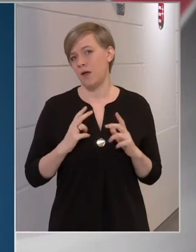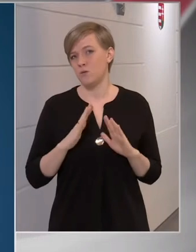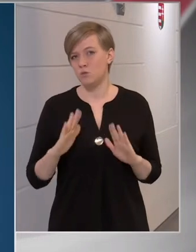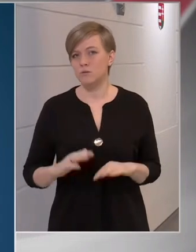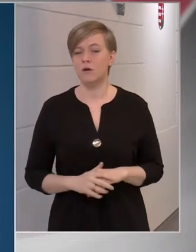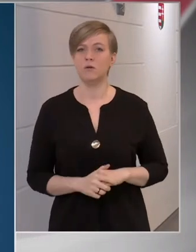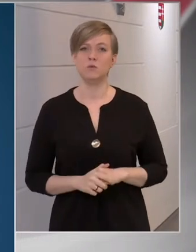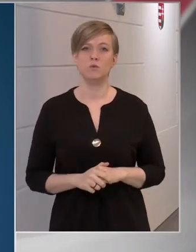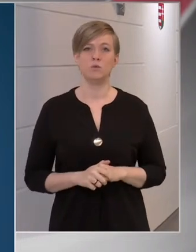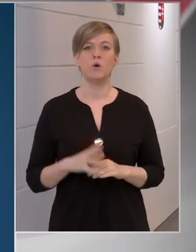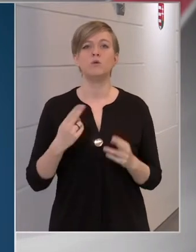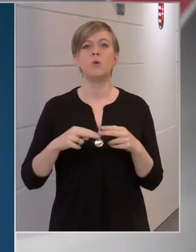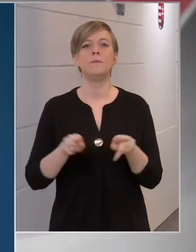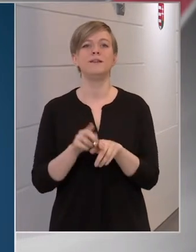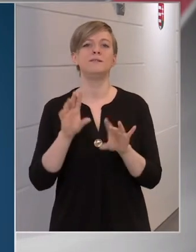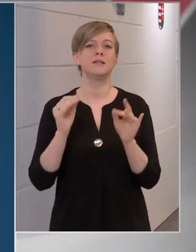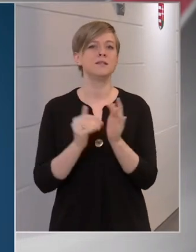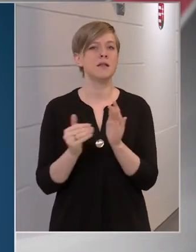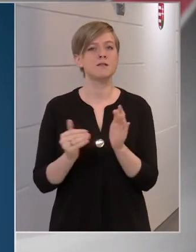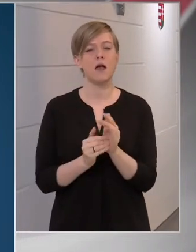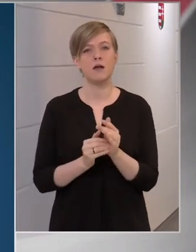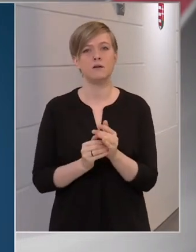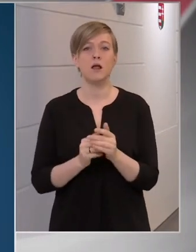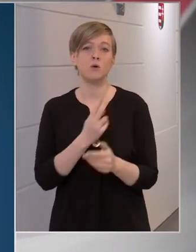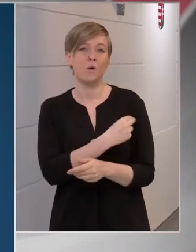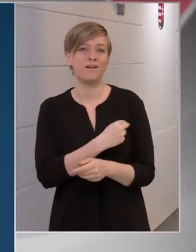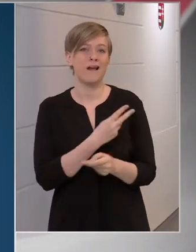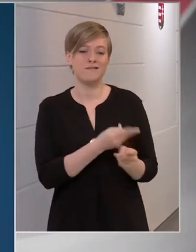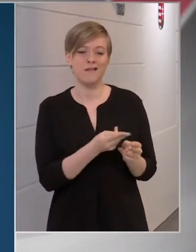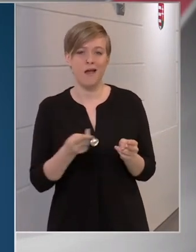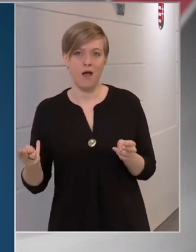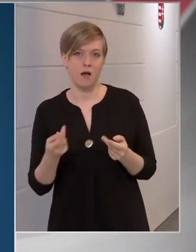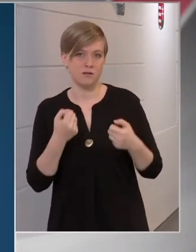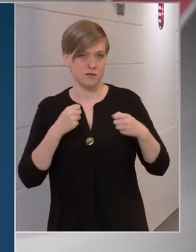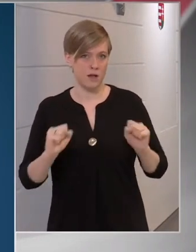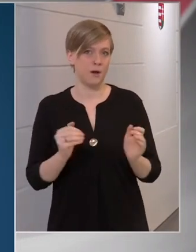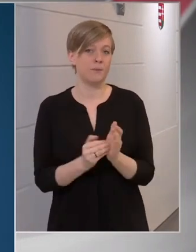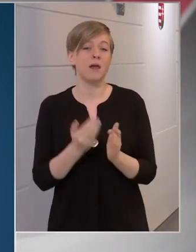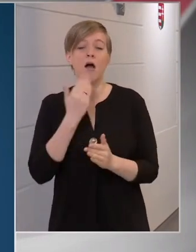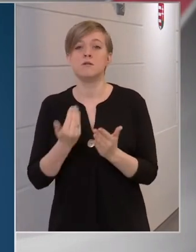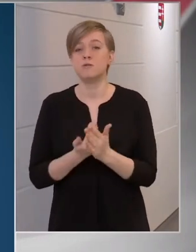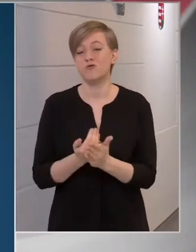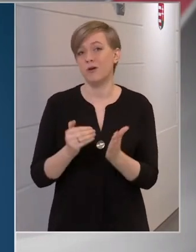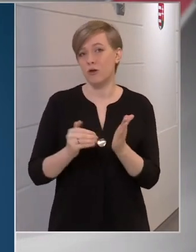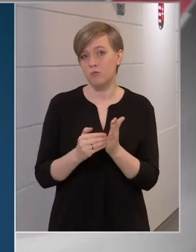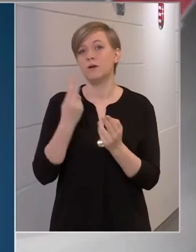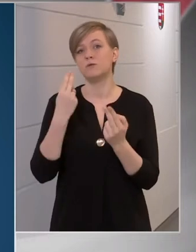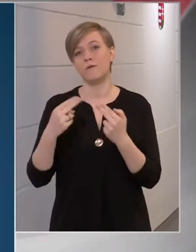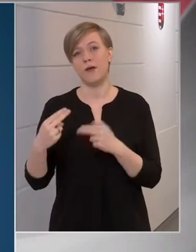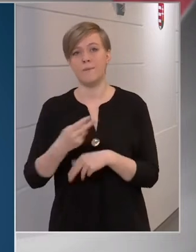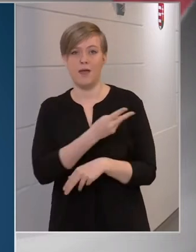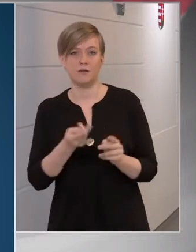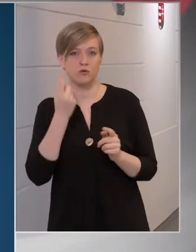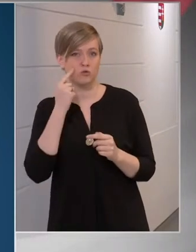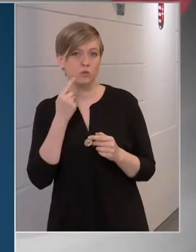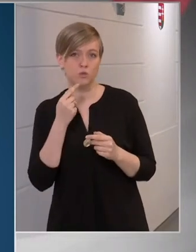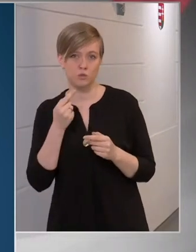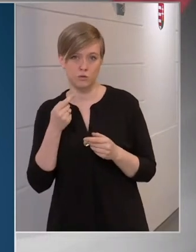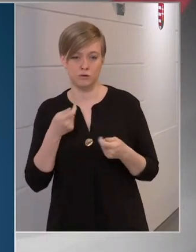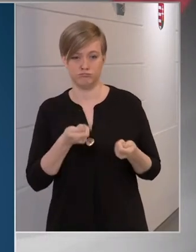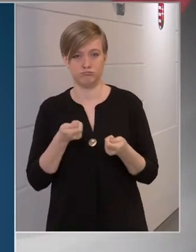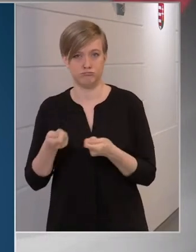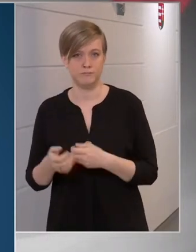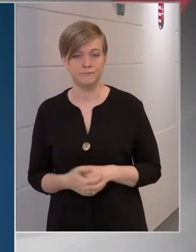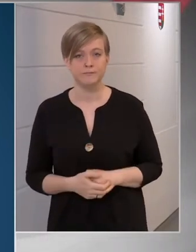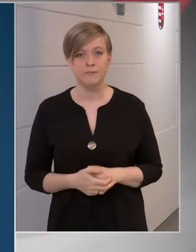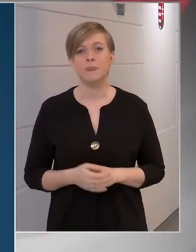hogy több mint tízezer kórházi ágy szabad, és hogyha szükséges, akkor további ágyakat is rendszerbe tudunk állítani.